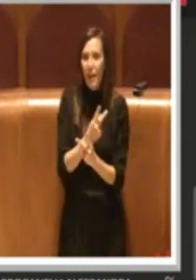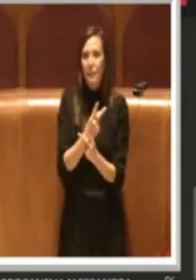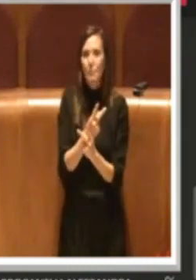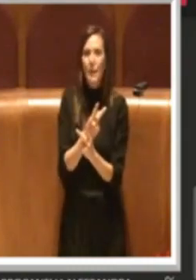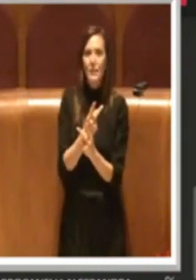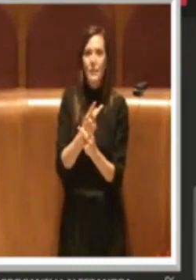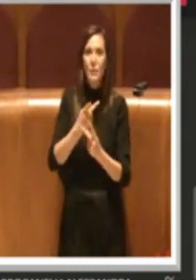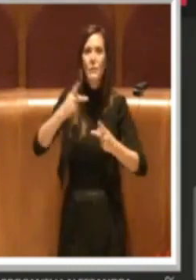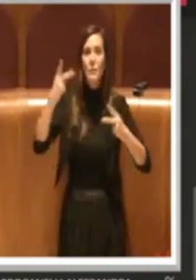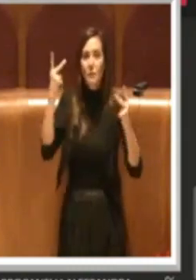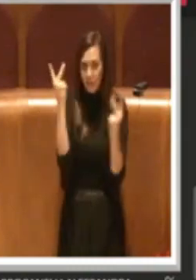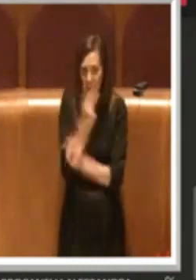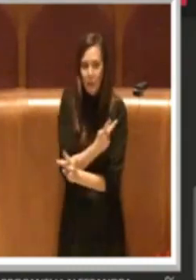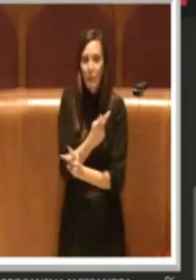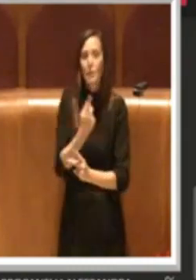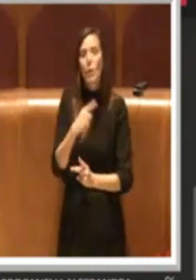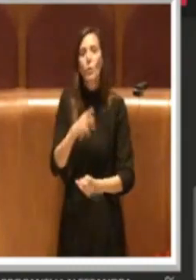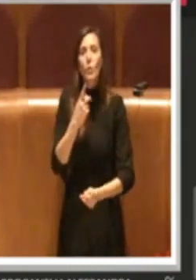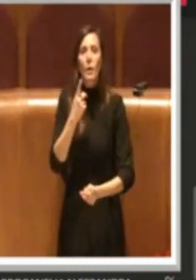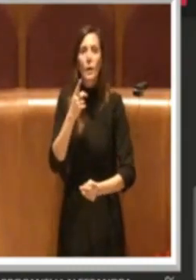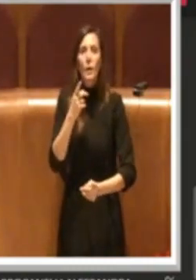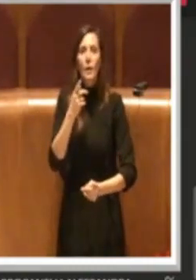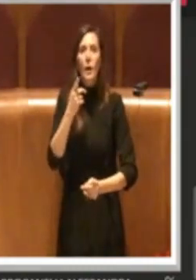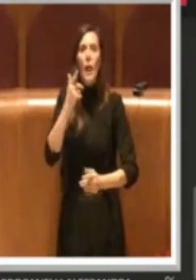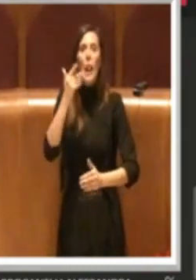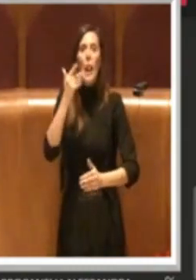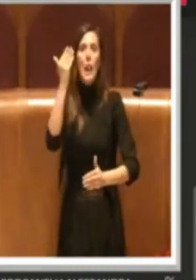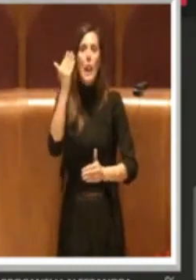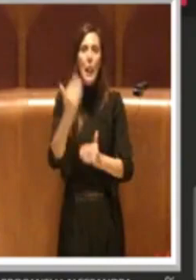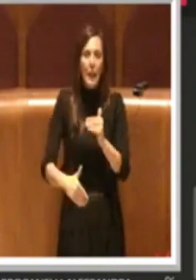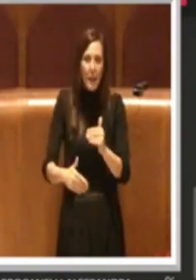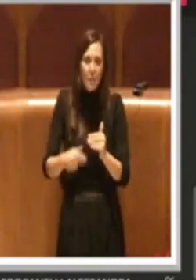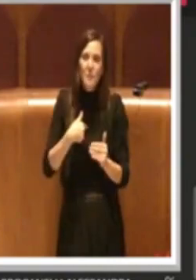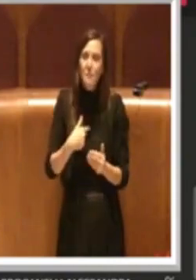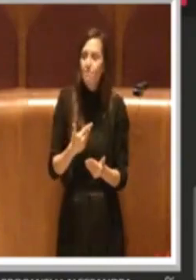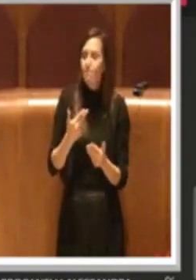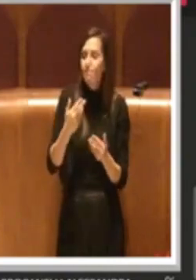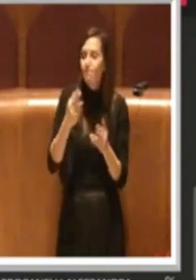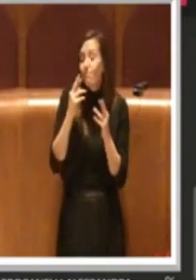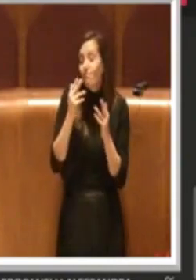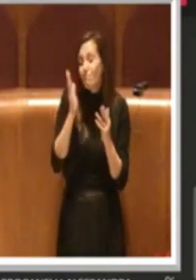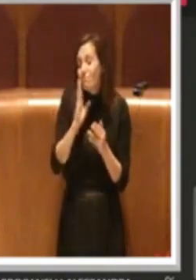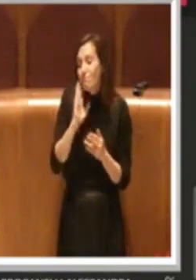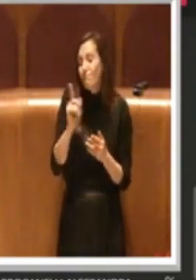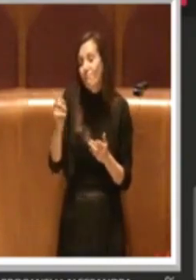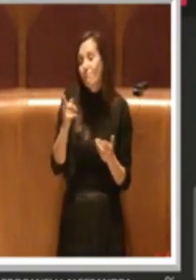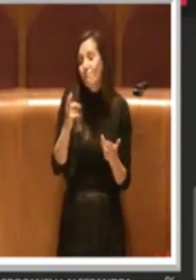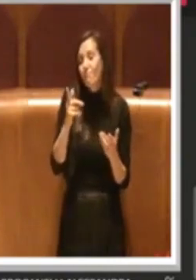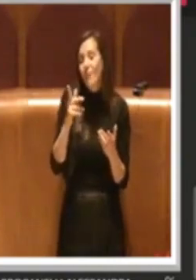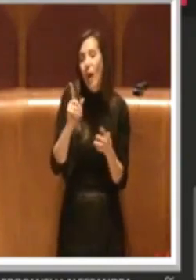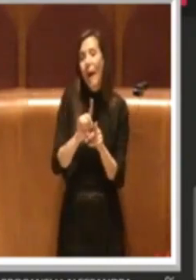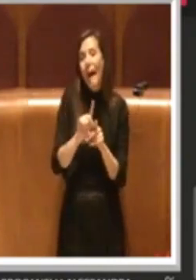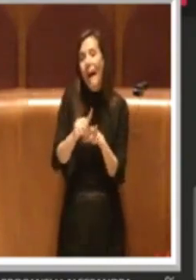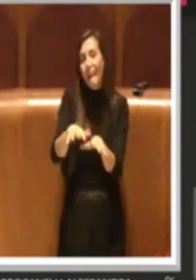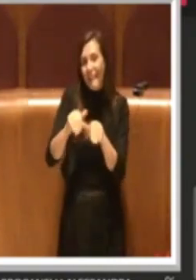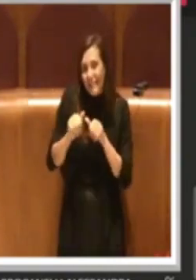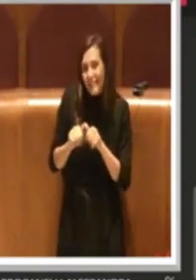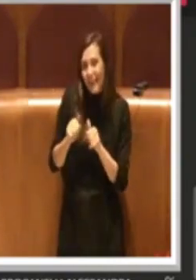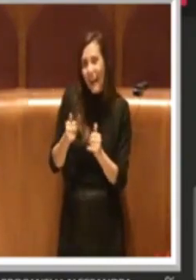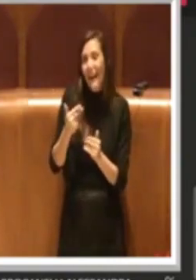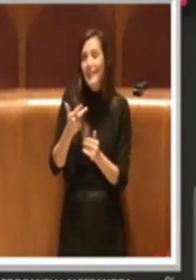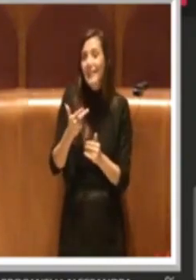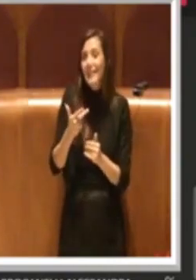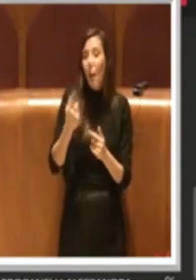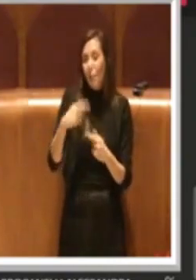e invito forse a ritirarlo, forse sarebbe la cosa migliore nel rispetto degli operatori, se vuole andare